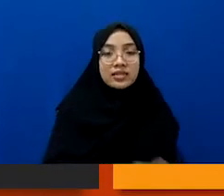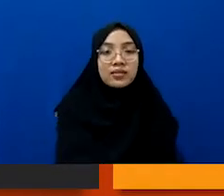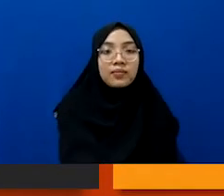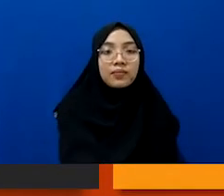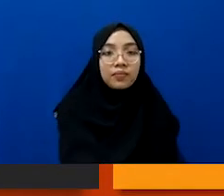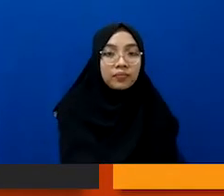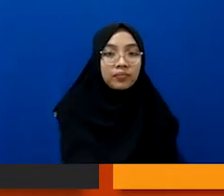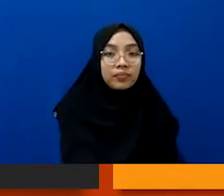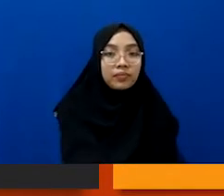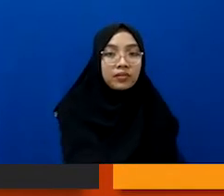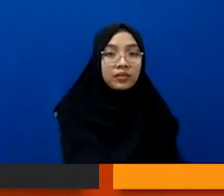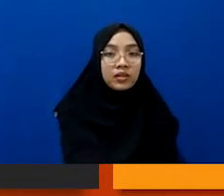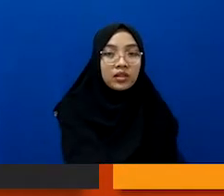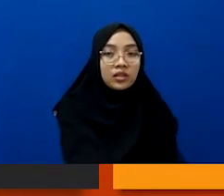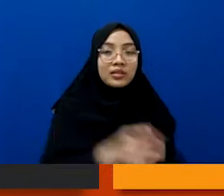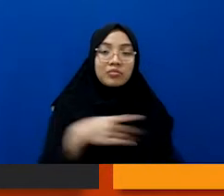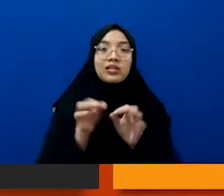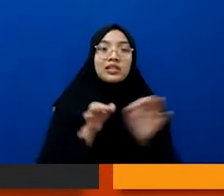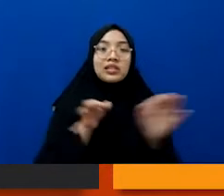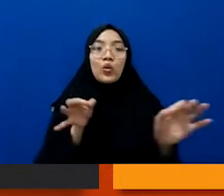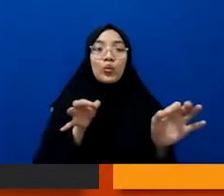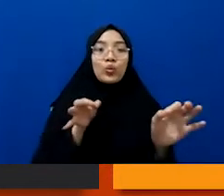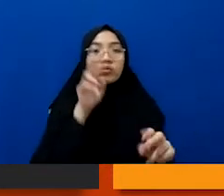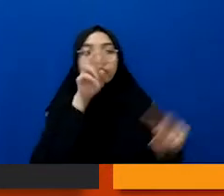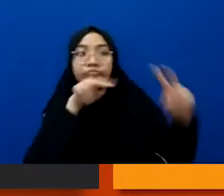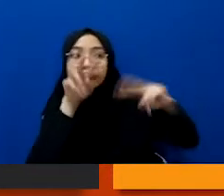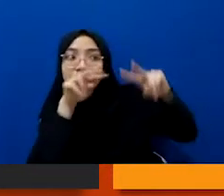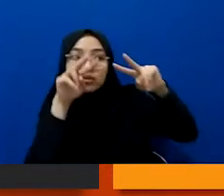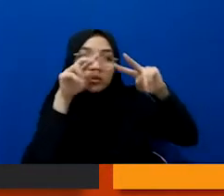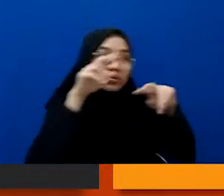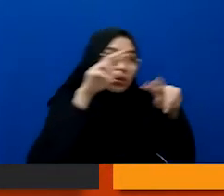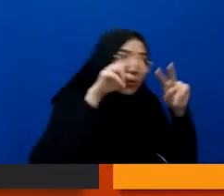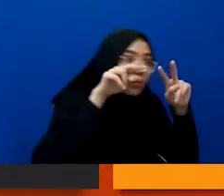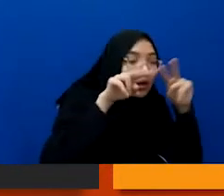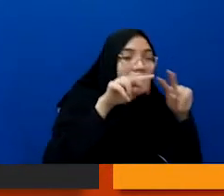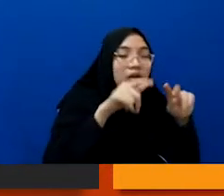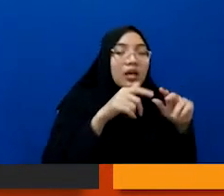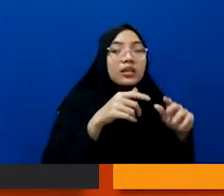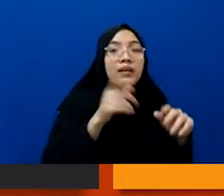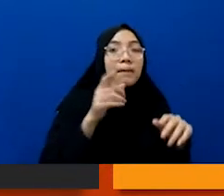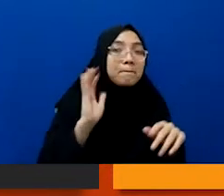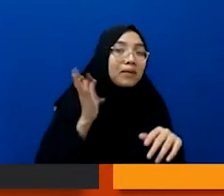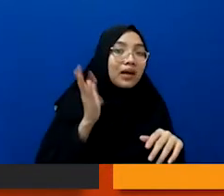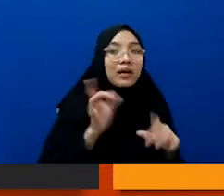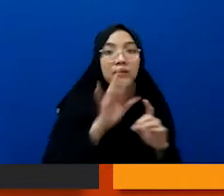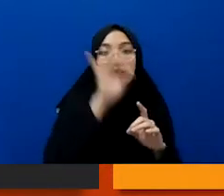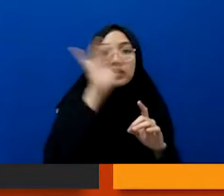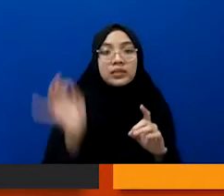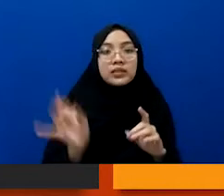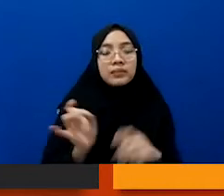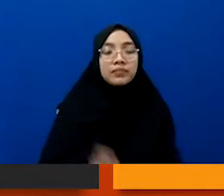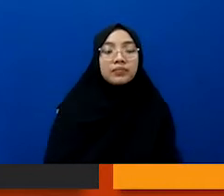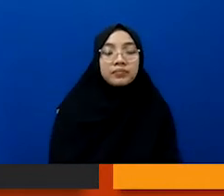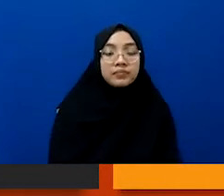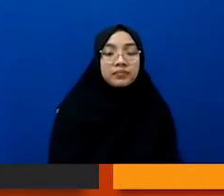jauh memberikan jarak dan ini dia bisa berperan sebagai apa saja oke